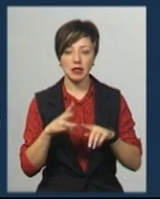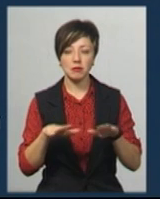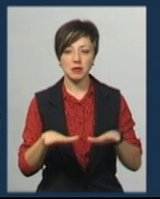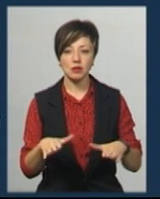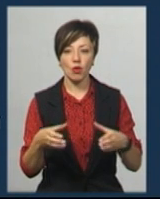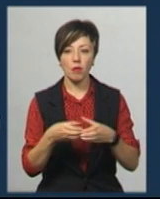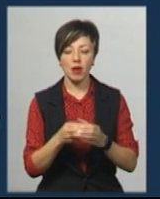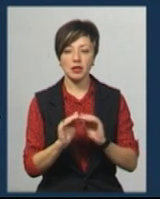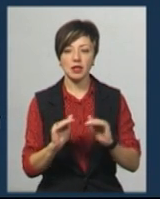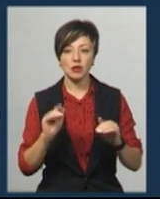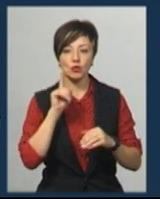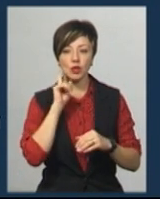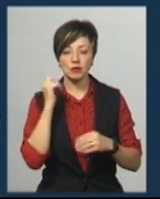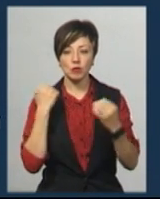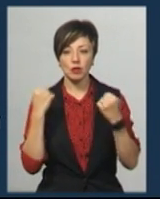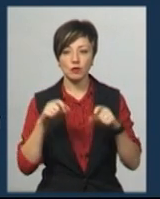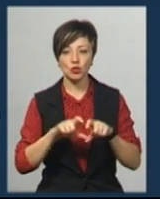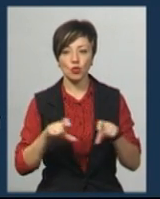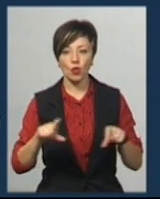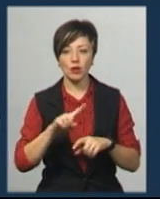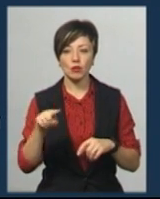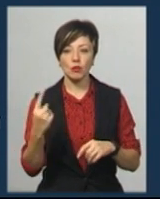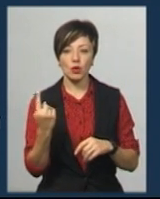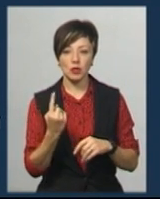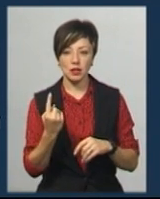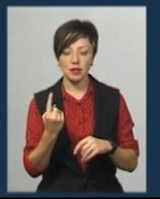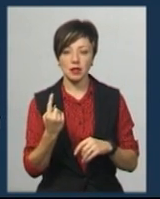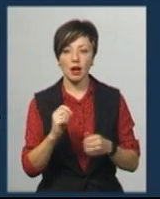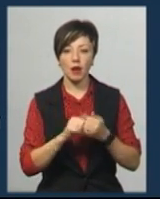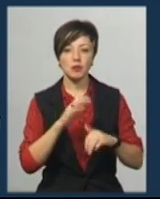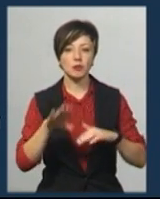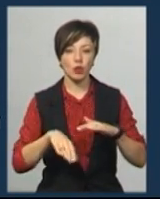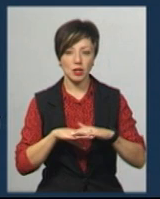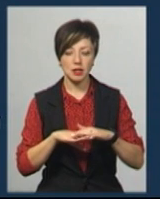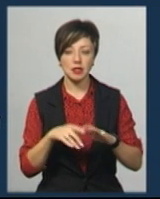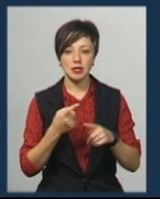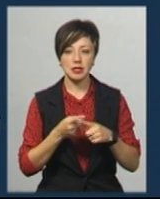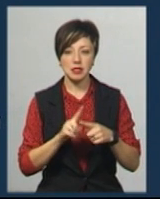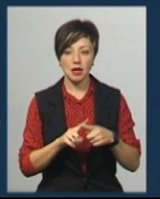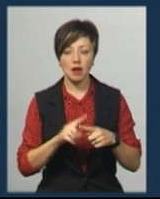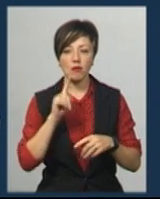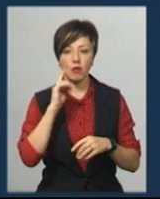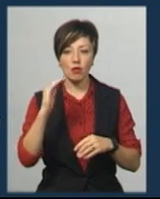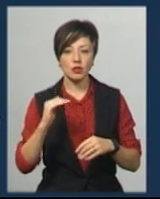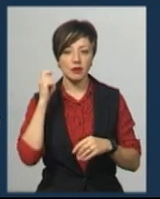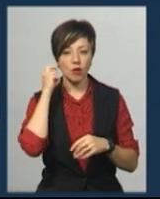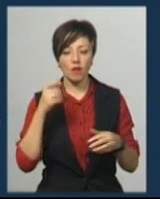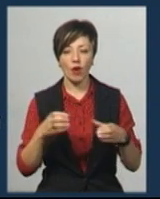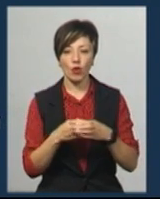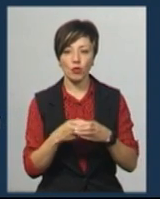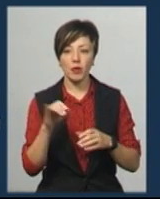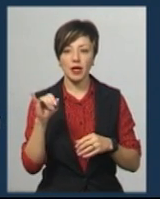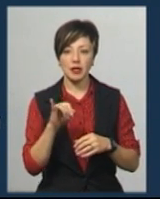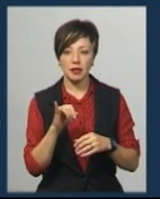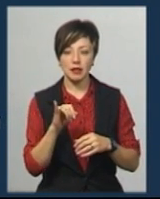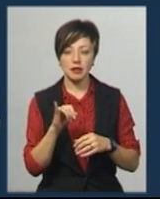– команда дитячо-юнацької спортивної школи номер 1 також Кам'янець-Подільський. Це молодша вікова група і